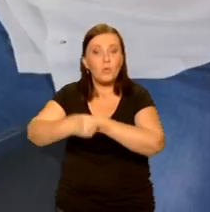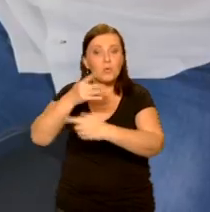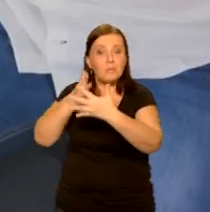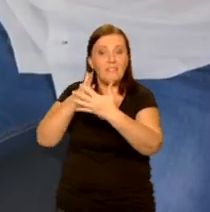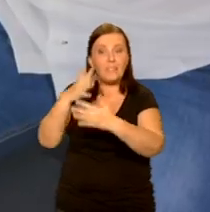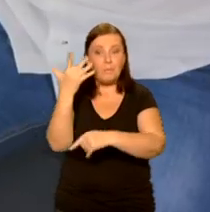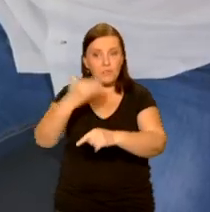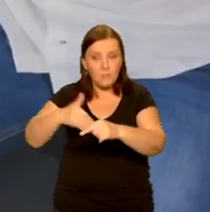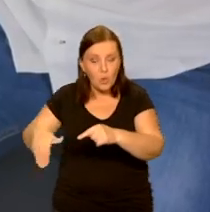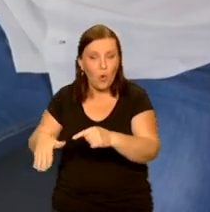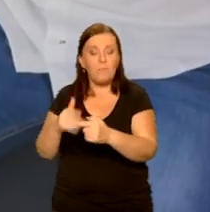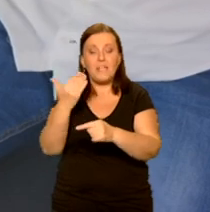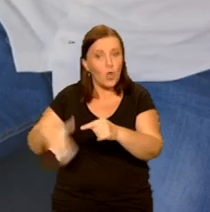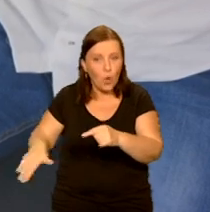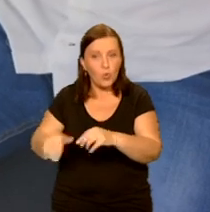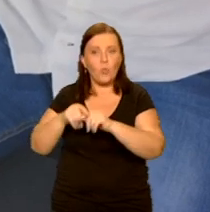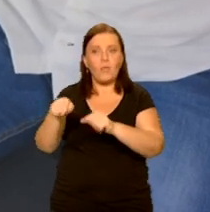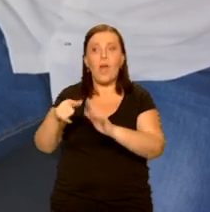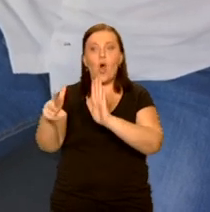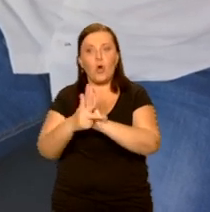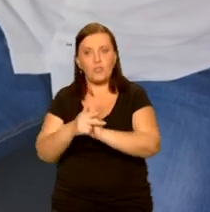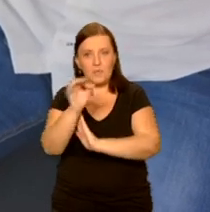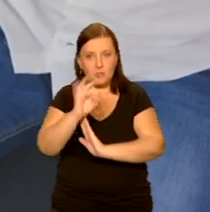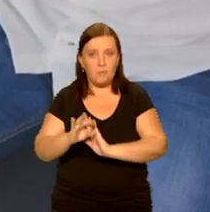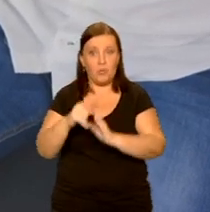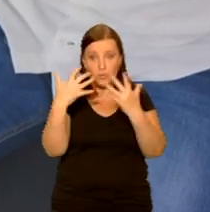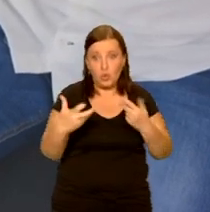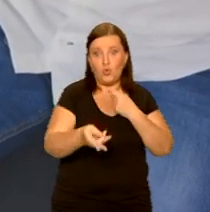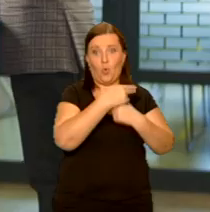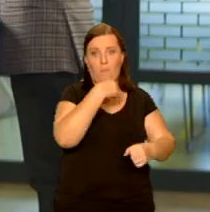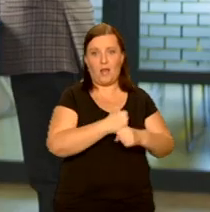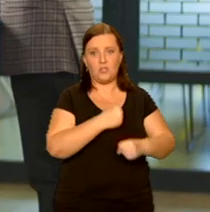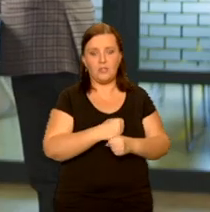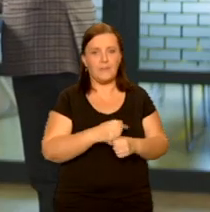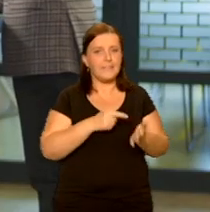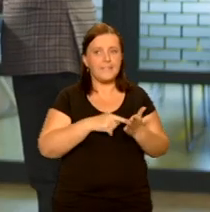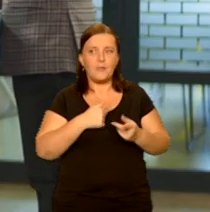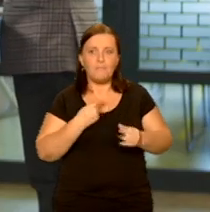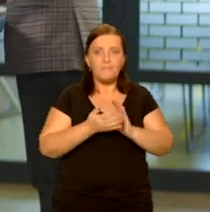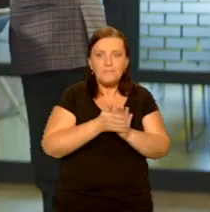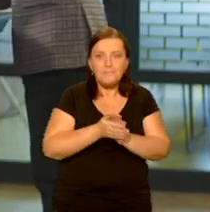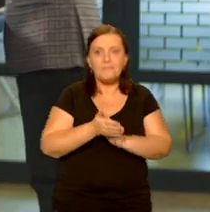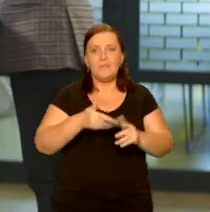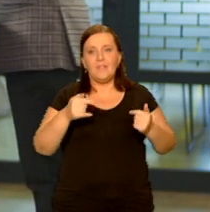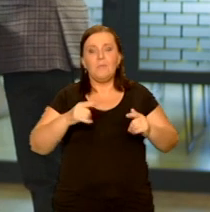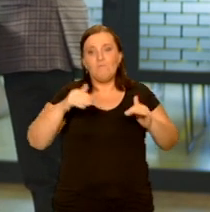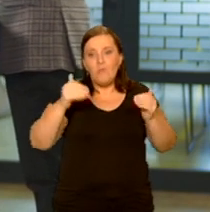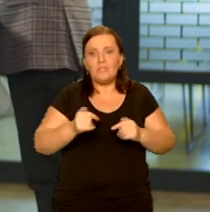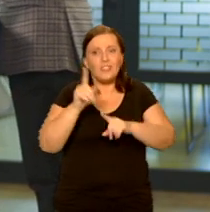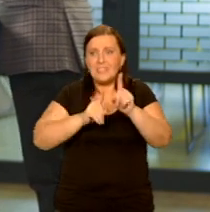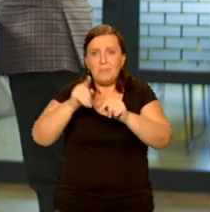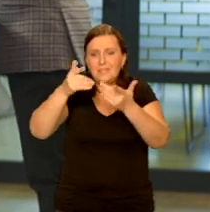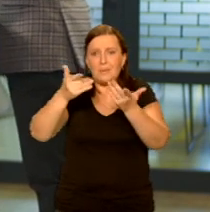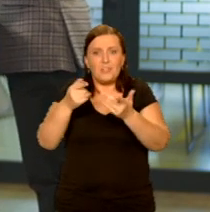z czego tak naprawdę tylko 17% jest ludzi pracujących. Więc jest to ogromny potencjał, bo często są to ludzie zdolni,